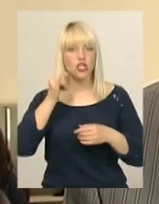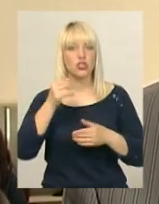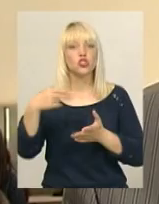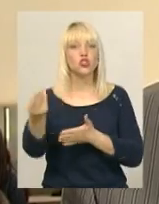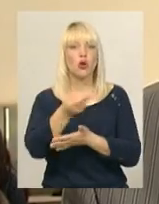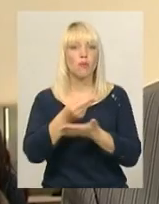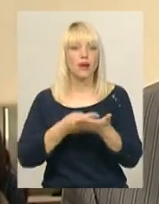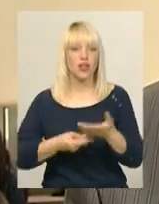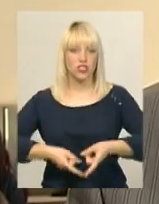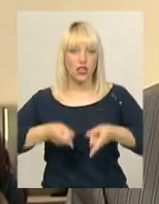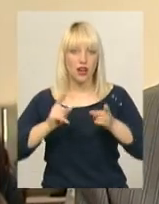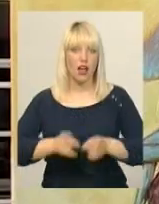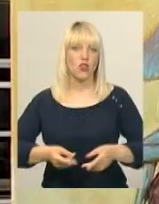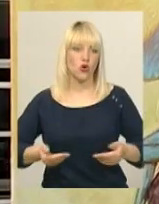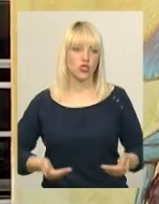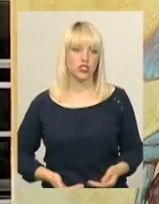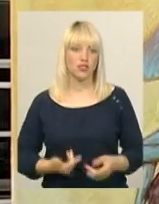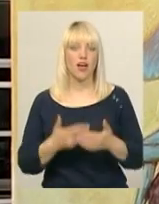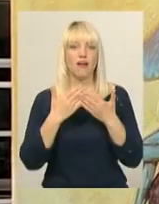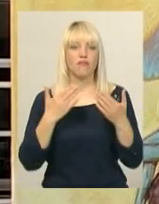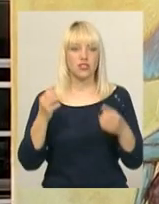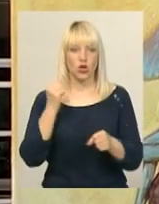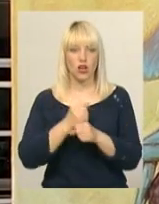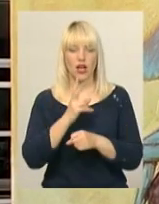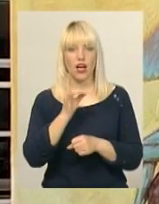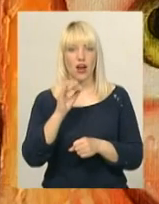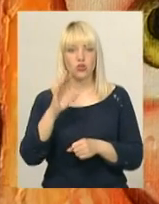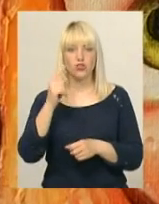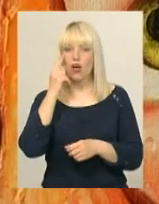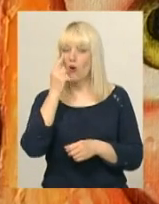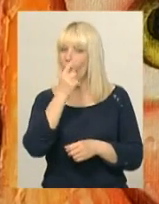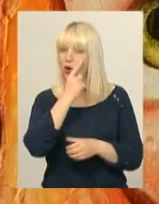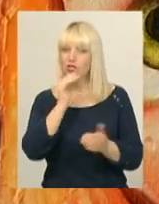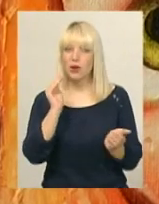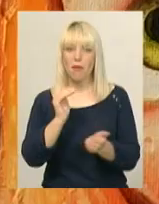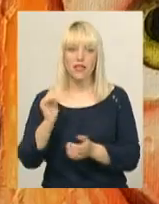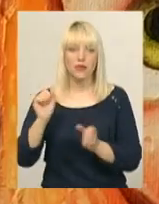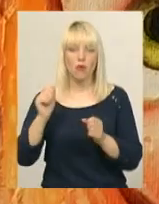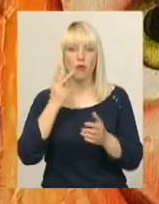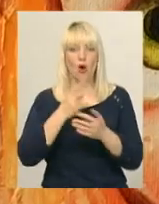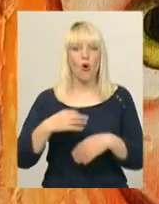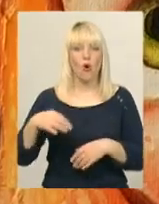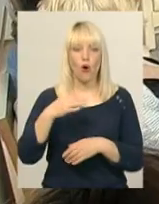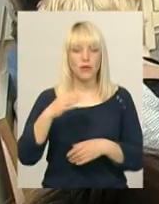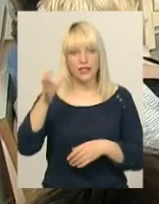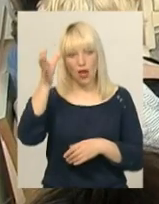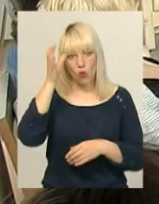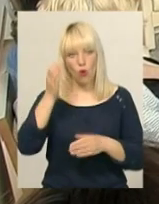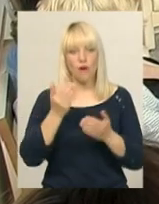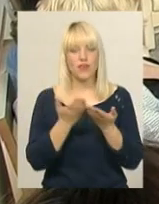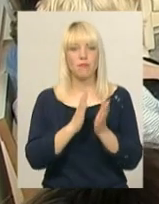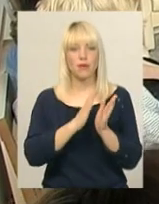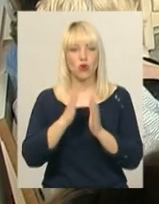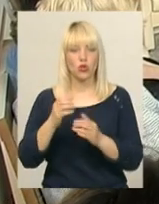реального життя. Виставку робіт Вікторії Красуцької «Очі малежі» можна переглянути в обласній науковій бібліотеці до 1 липня.